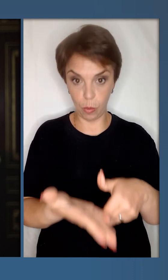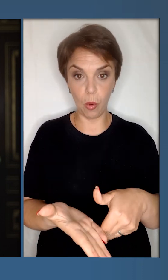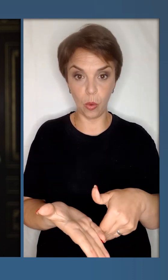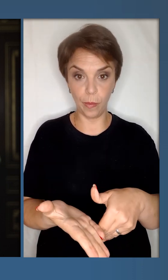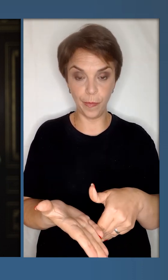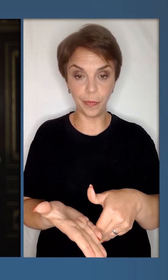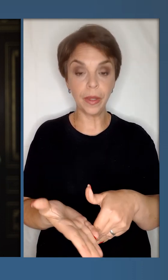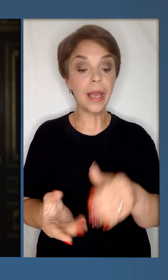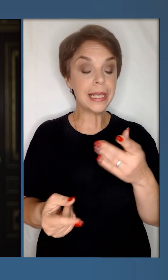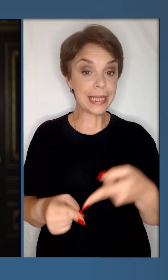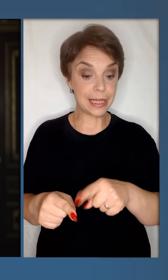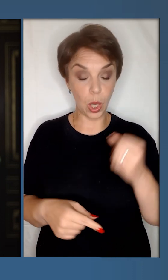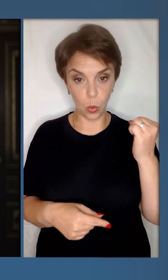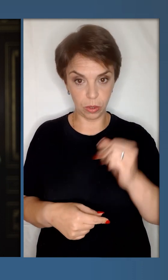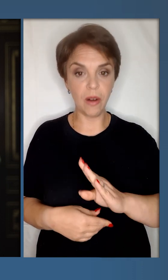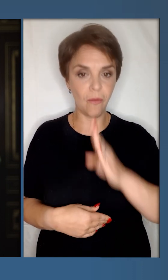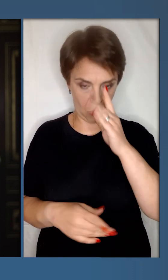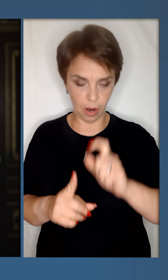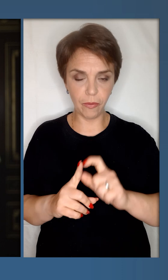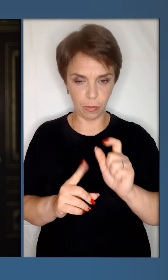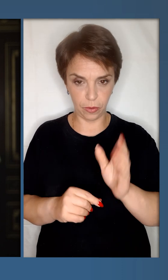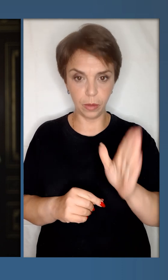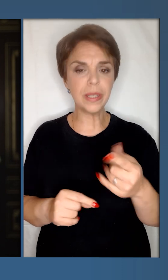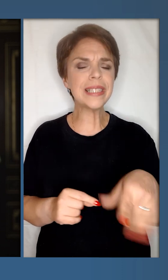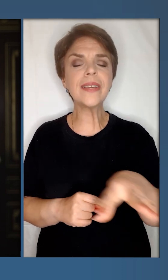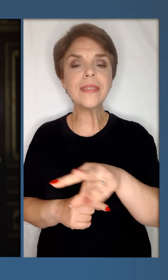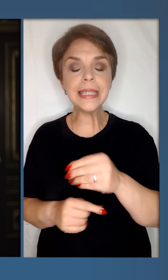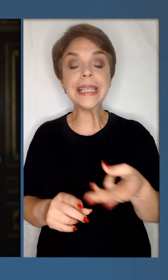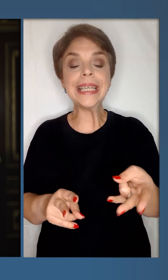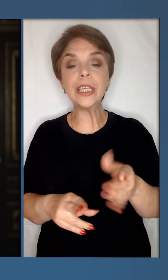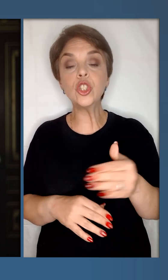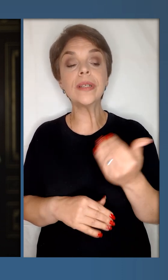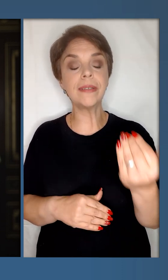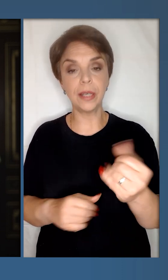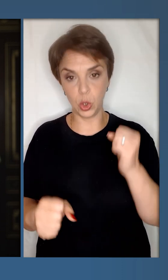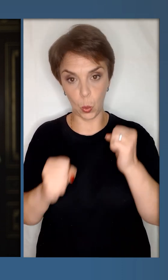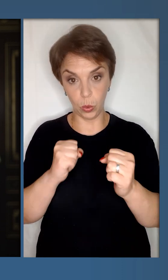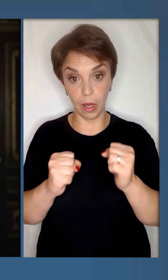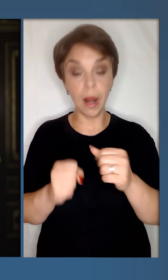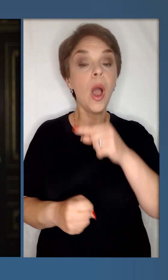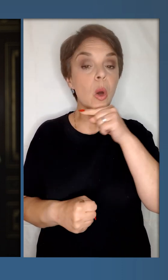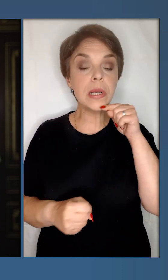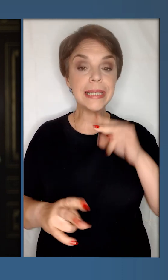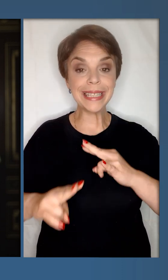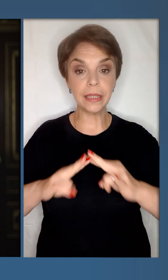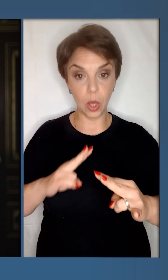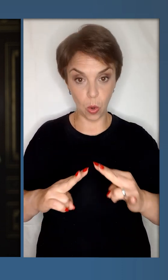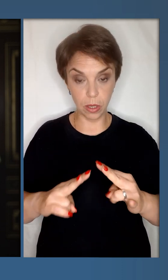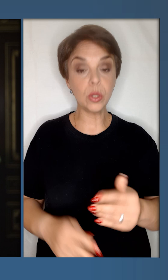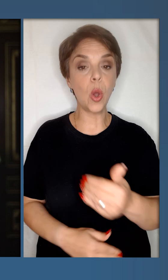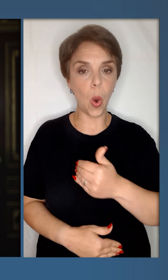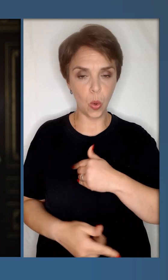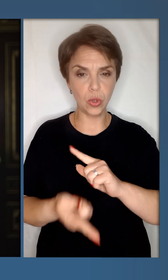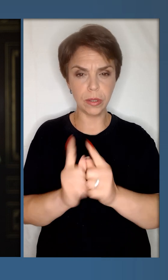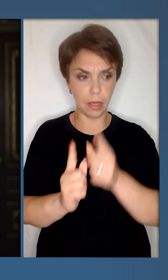допомогу. І за цей удар ворог відповідатиме, як і за всі інші їхні удари. Російські терористи